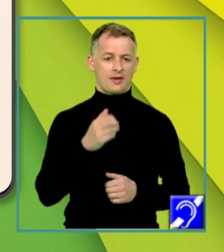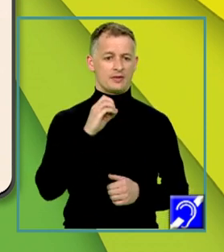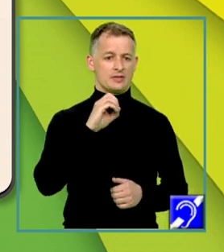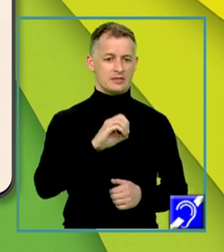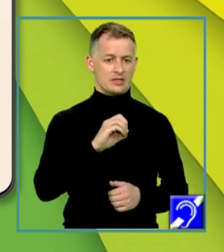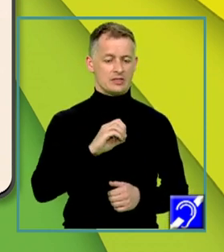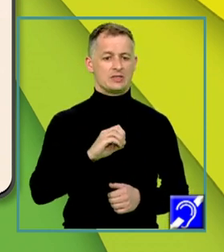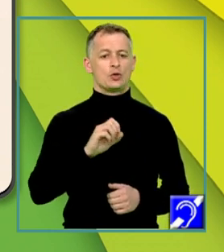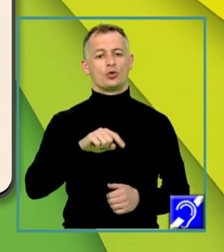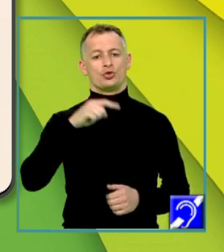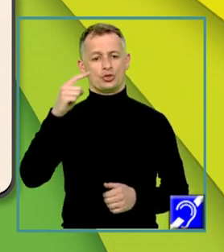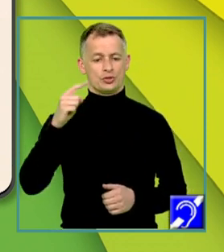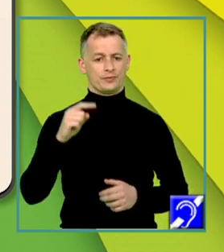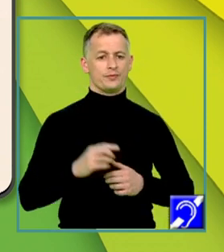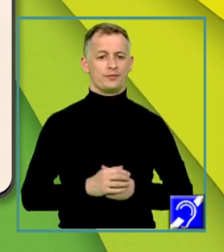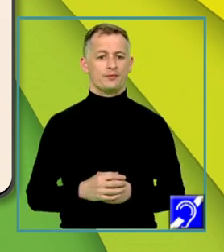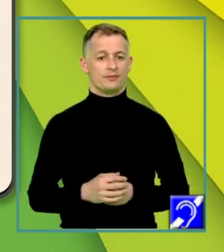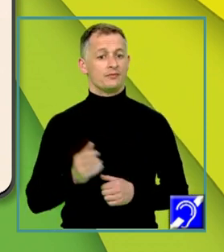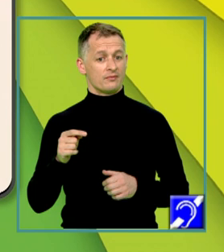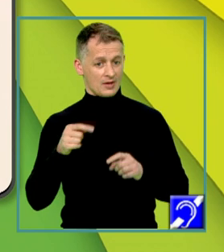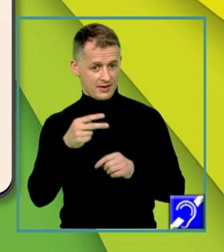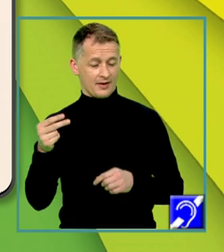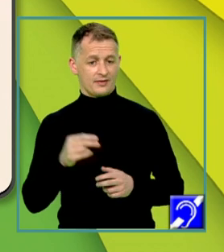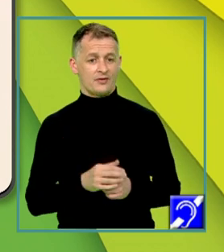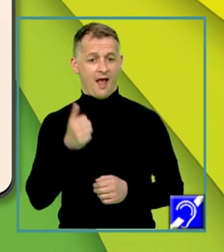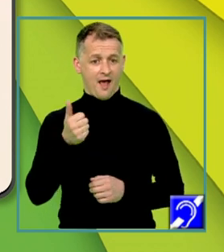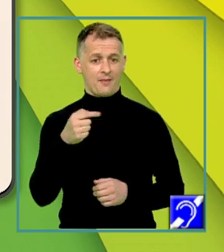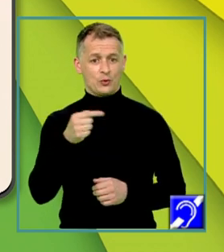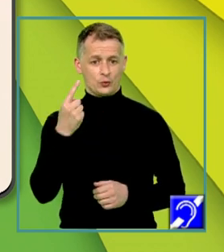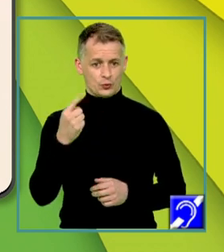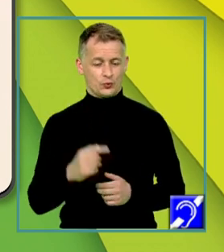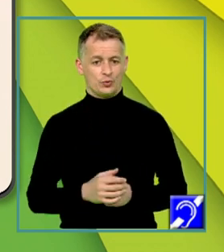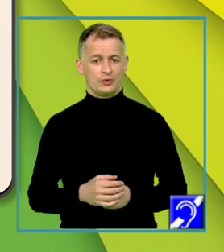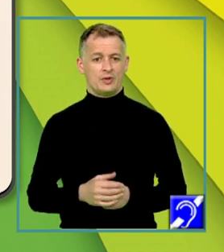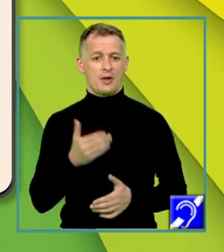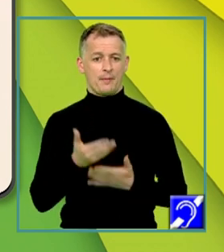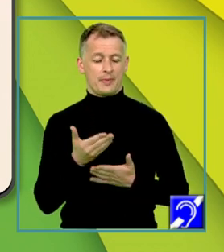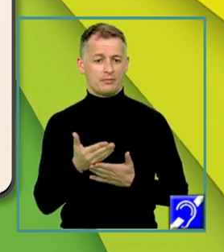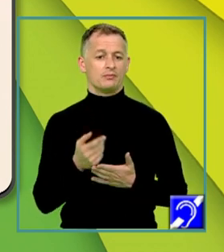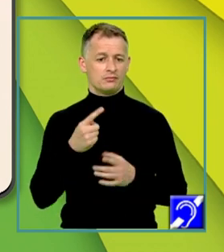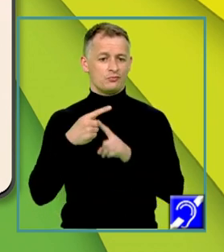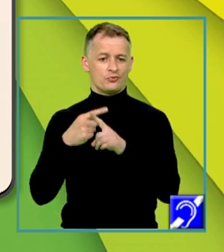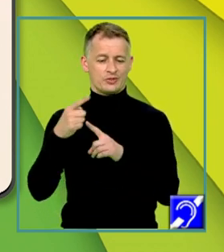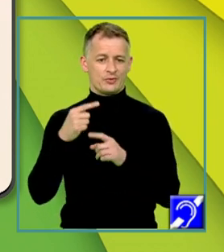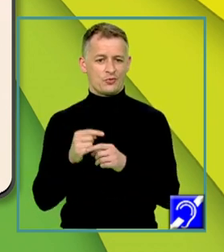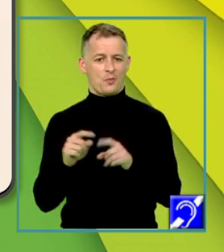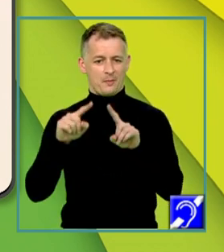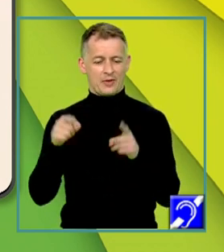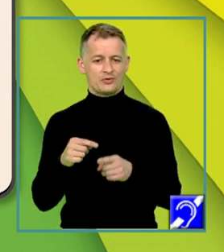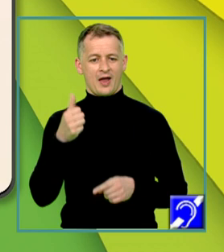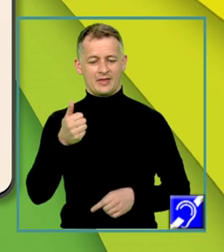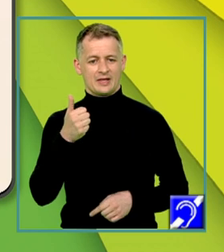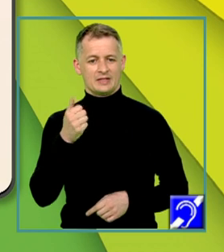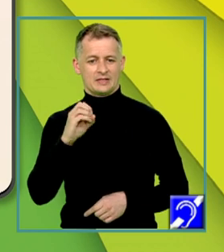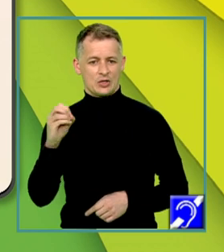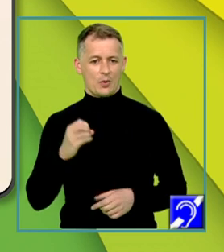elementele egale cu 0 egal cu A minus 1 înmulțit cu matricea A de 0